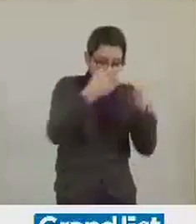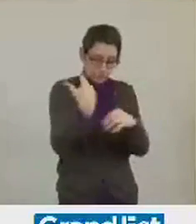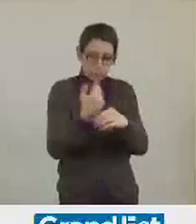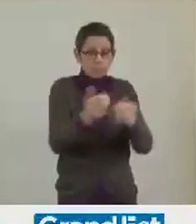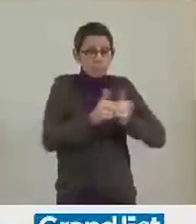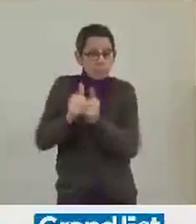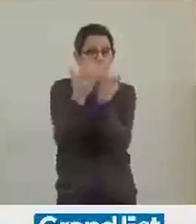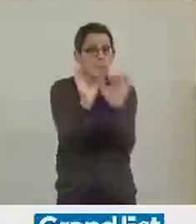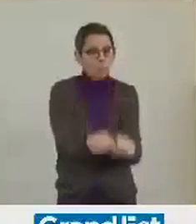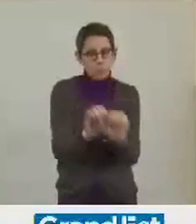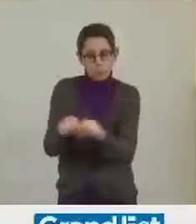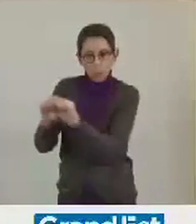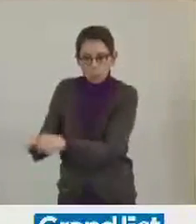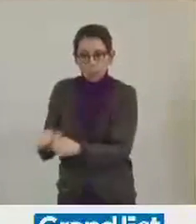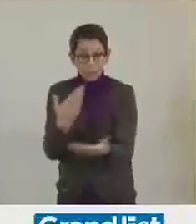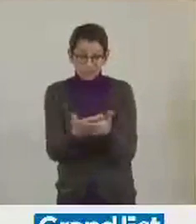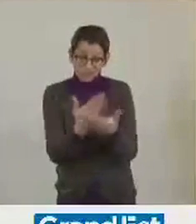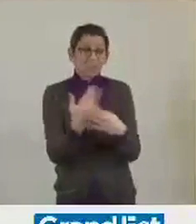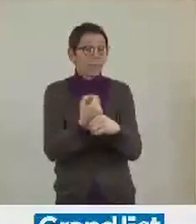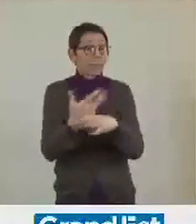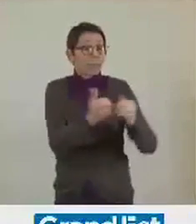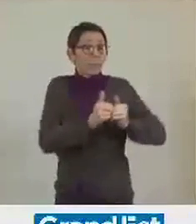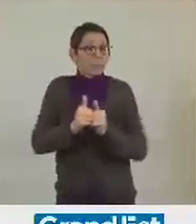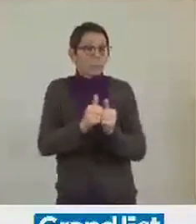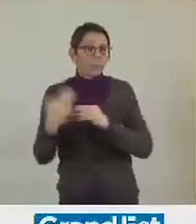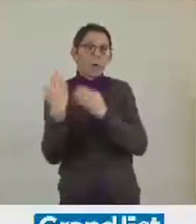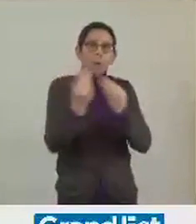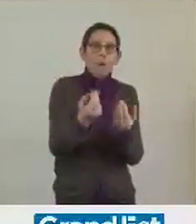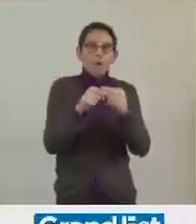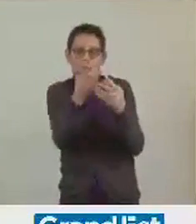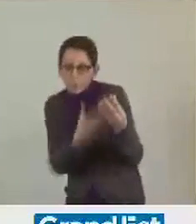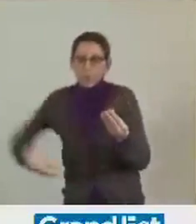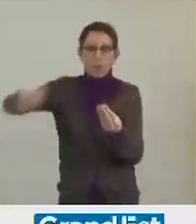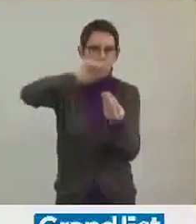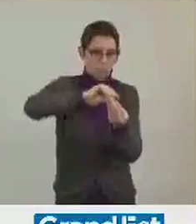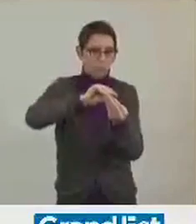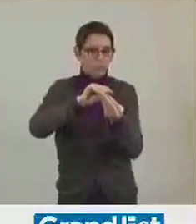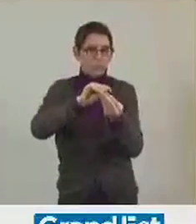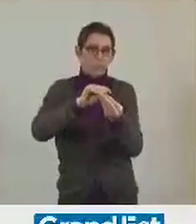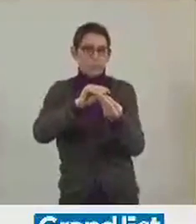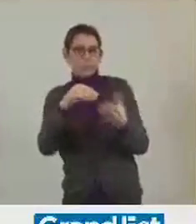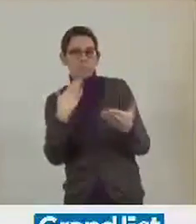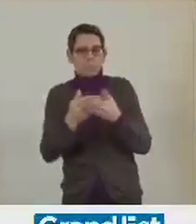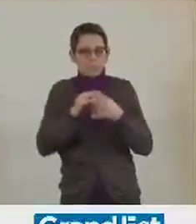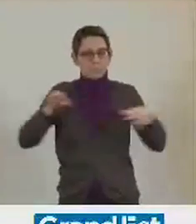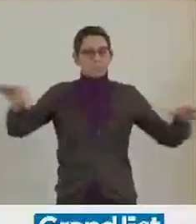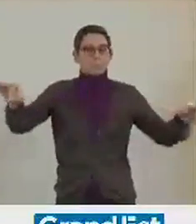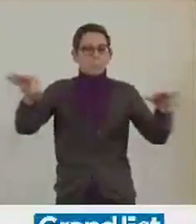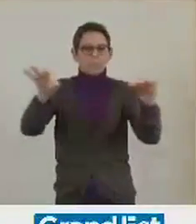Travailler ensemble, c'est ce qui permettra d'atteindre ce petit supplément d'âme qui fera de nos territoires la région Grand Est. Merci.